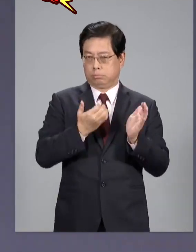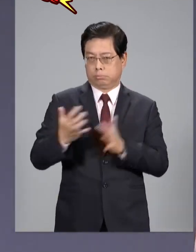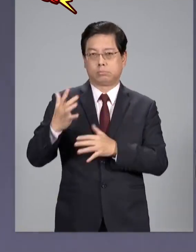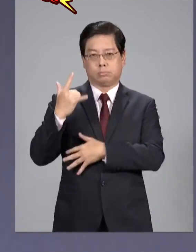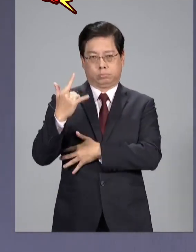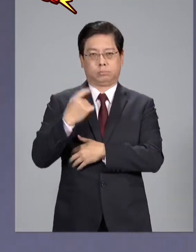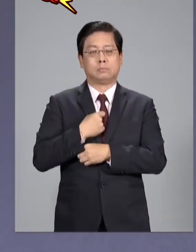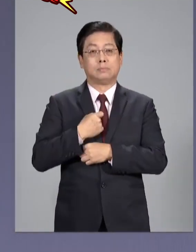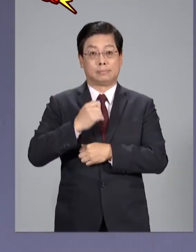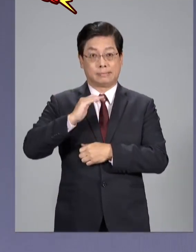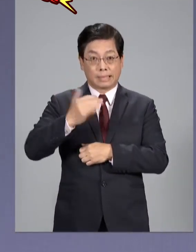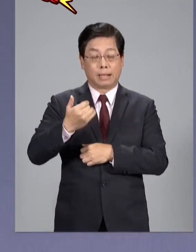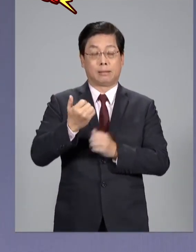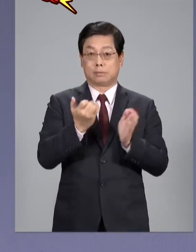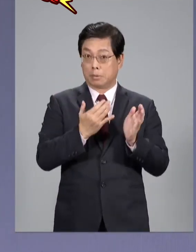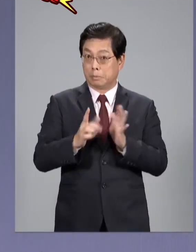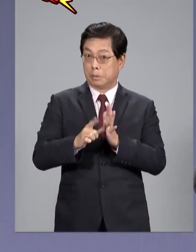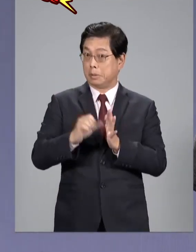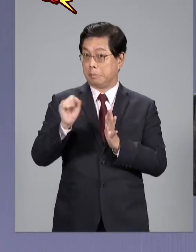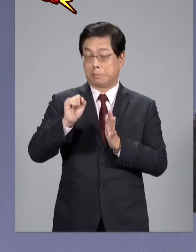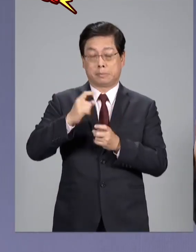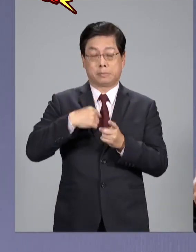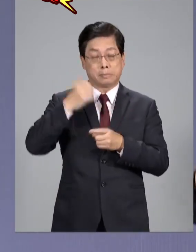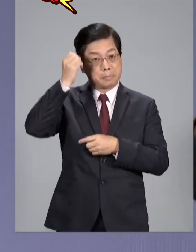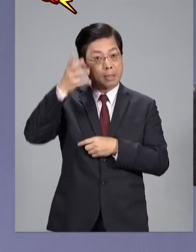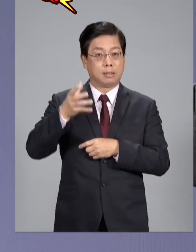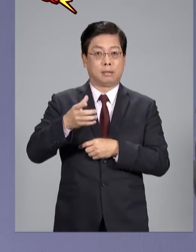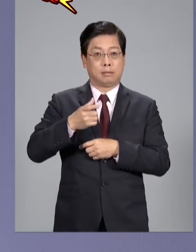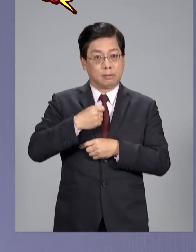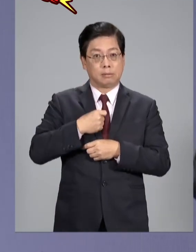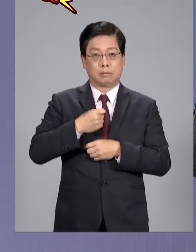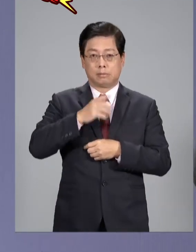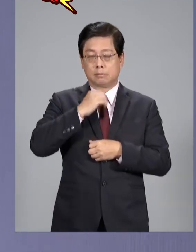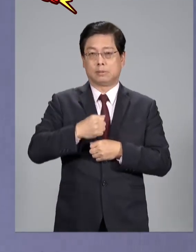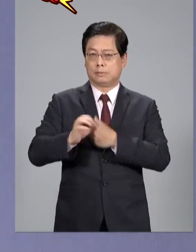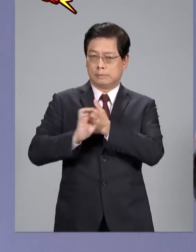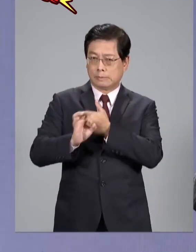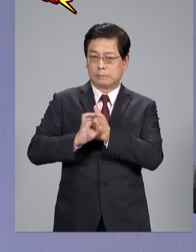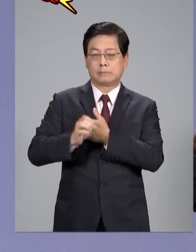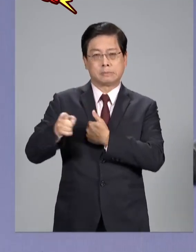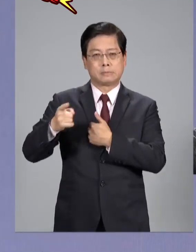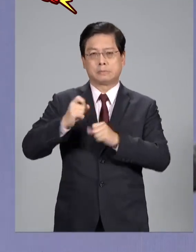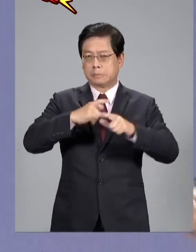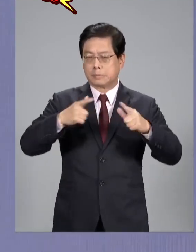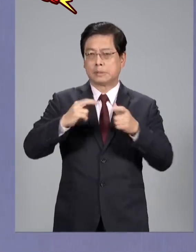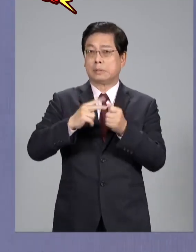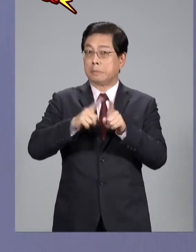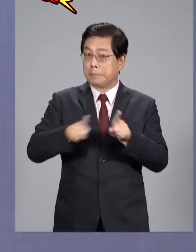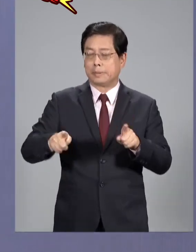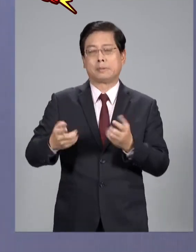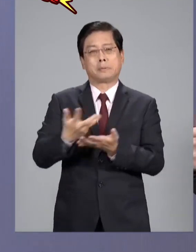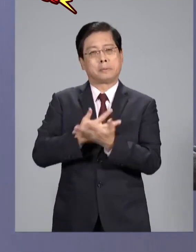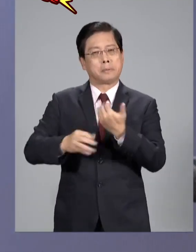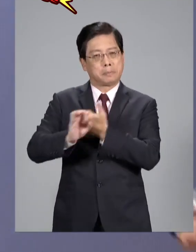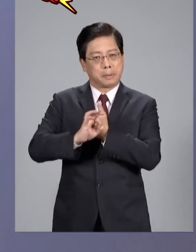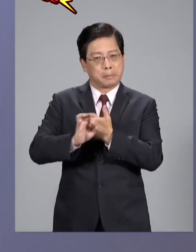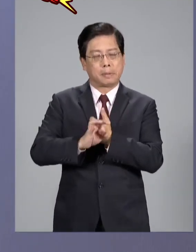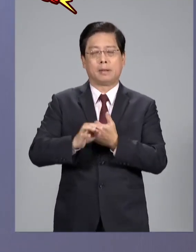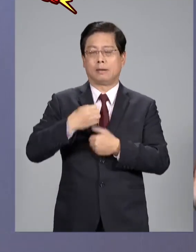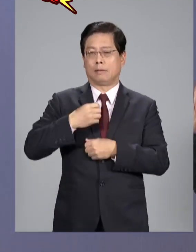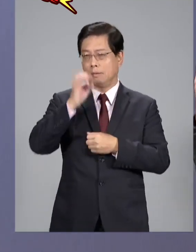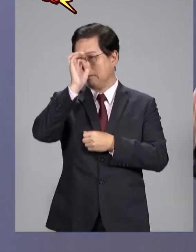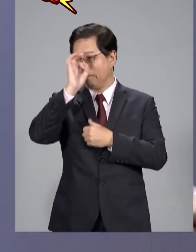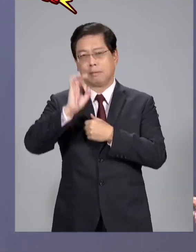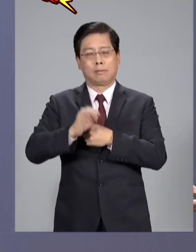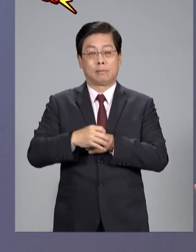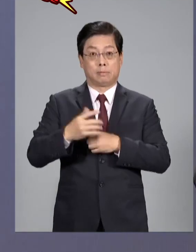戰但是你備戰的時候你不能忘記要try要嘗試各種和平的可能和平的管道